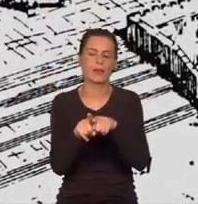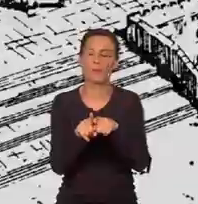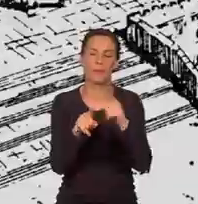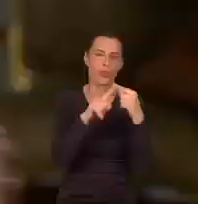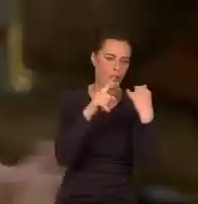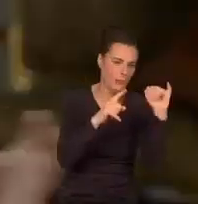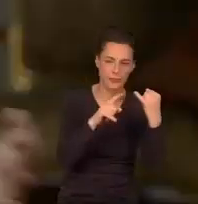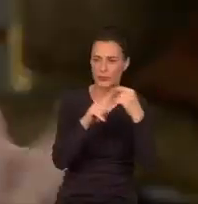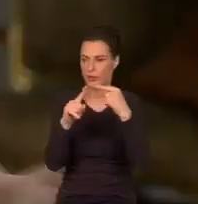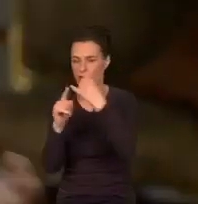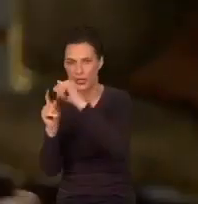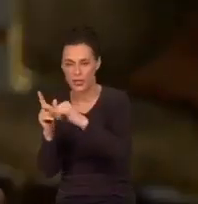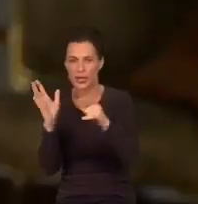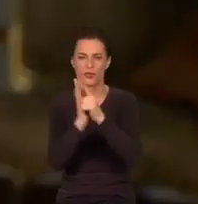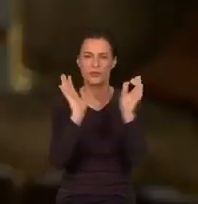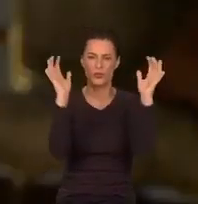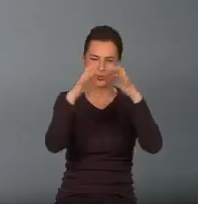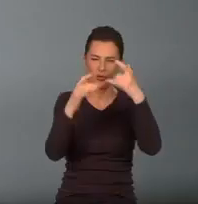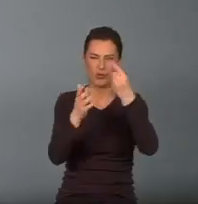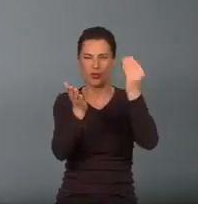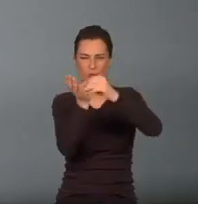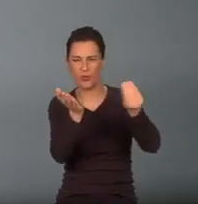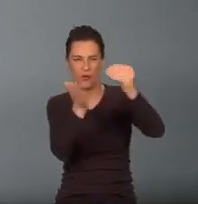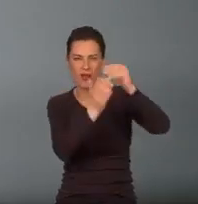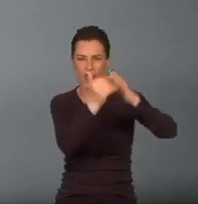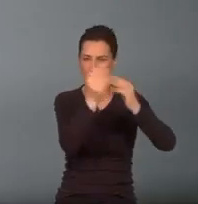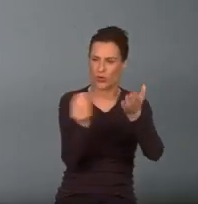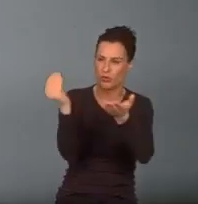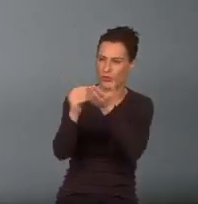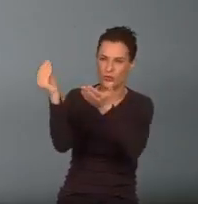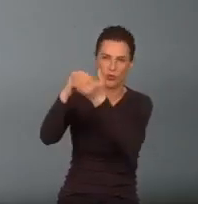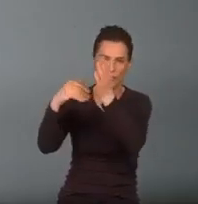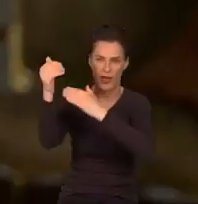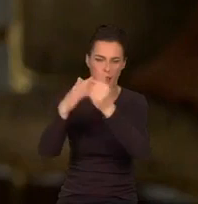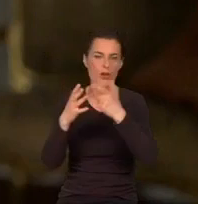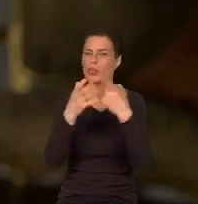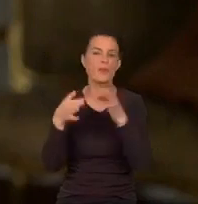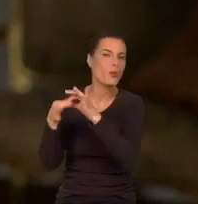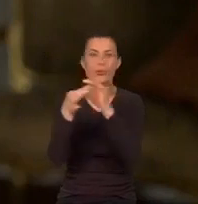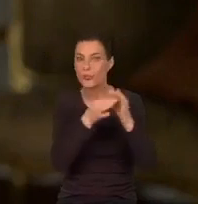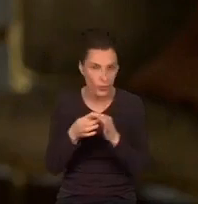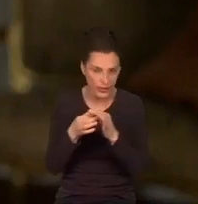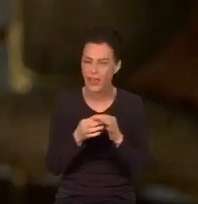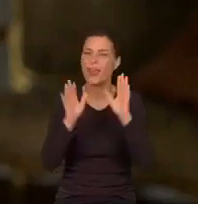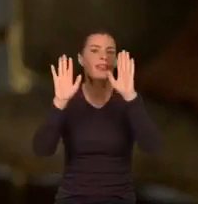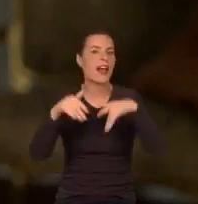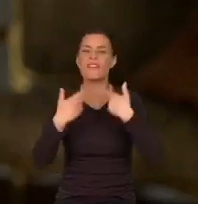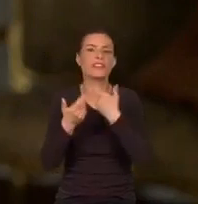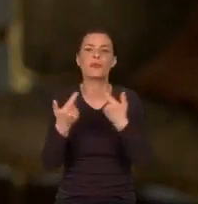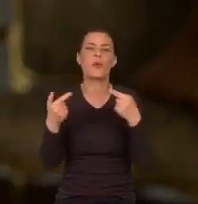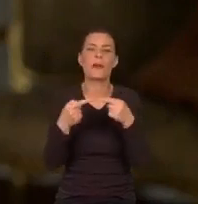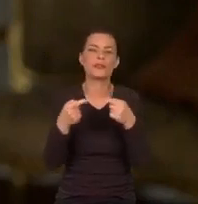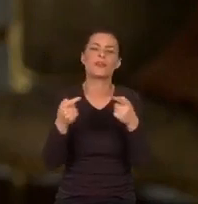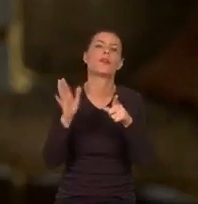To był gmach, do którego dobudowano kolejne części. Niespójny, może nawet niezdatny do